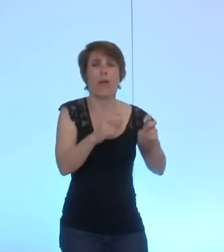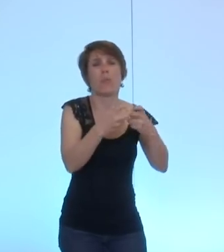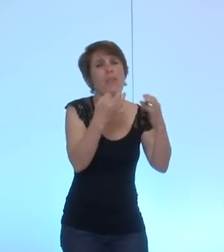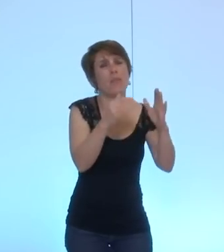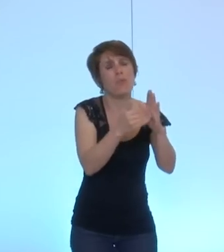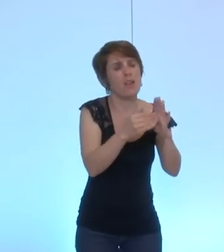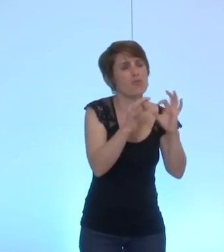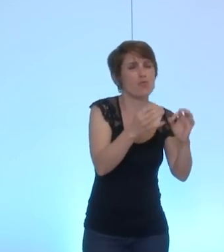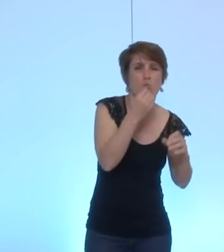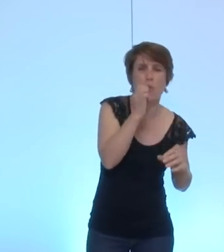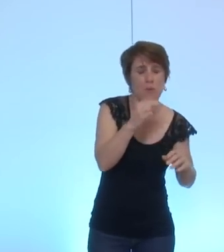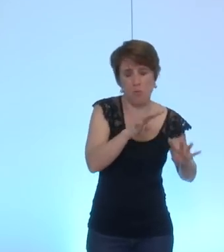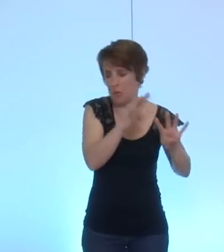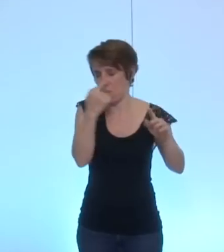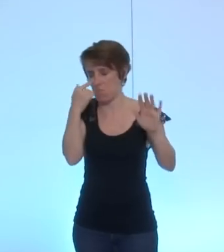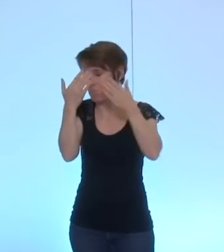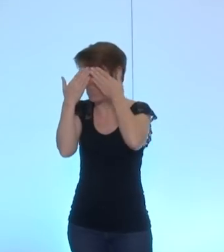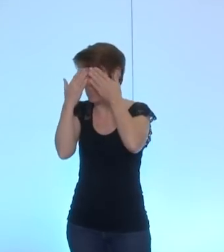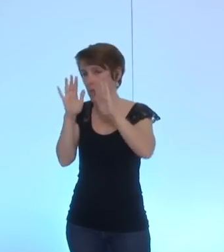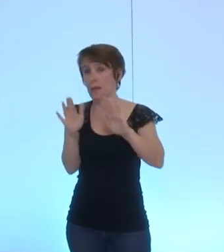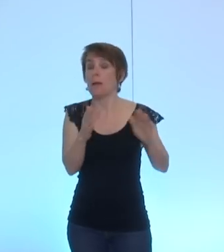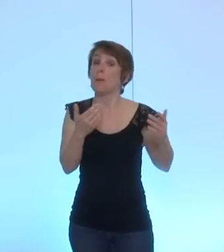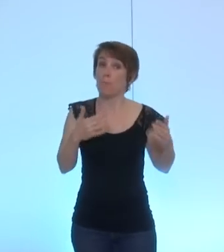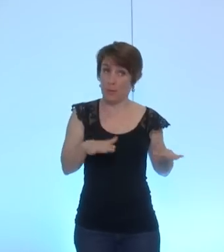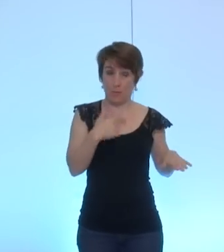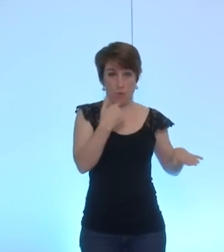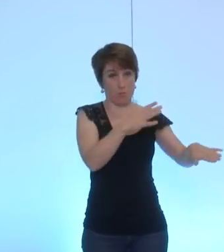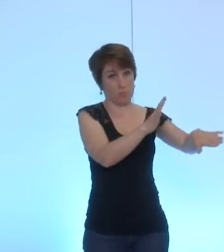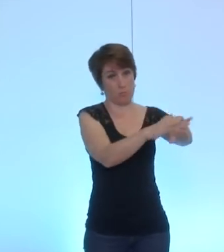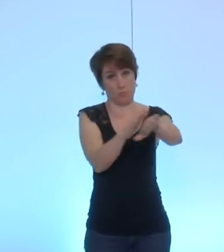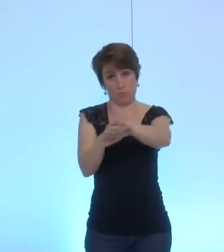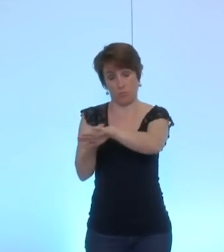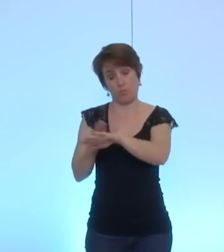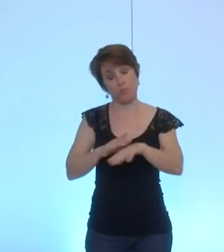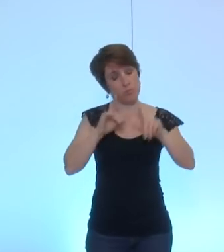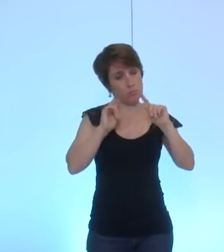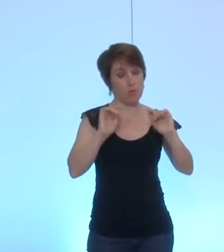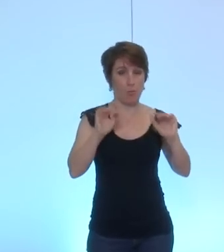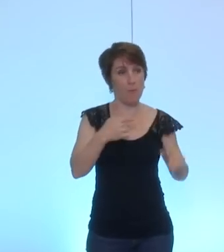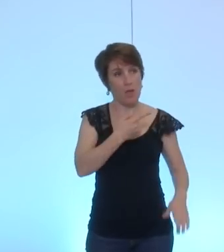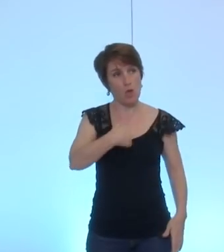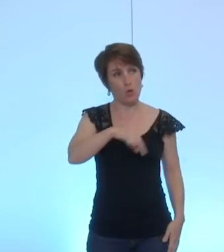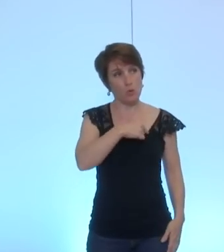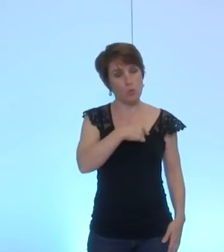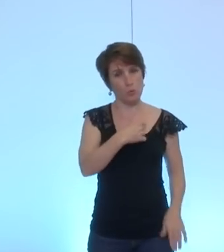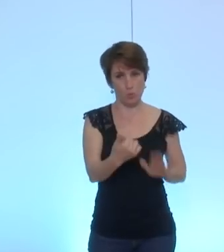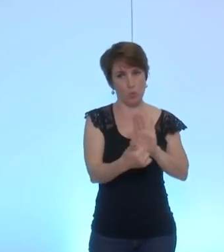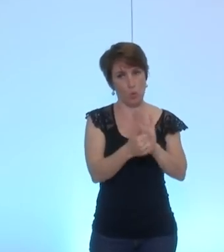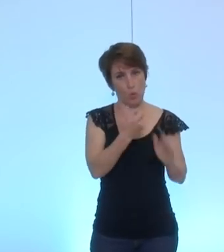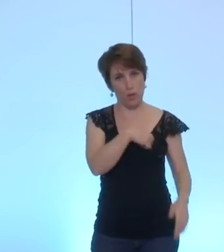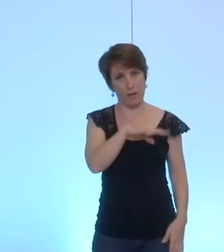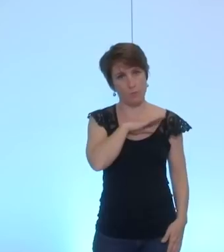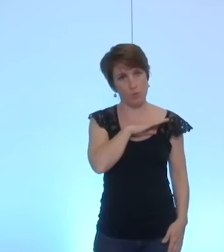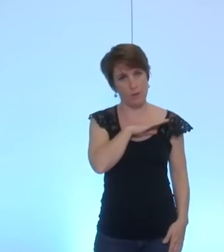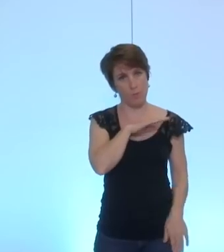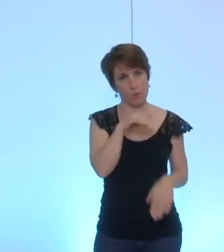mais parce que j'ai évoqué cette alerte qui est collective nous avons aussi une responsabilité que je souhaite dire très clairement